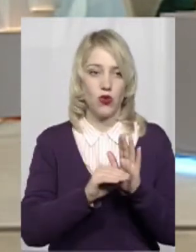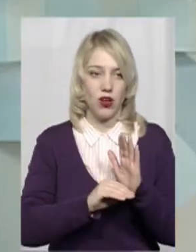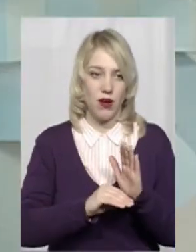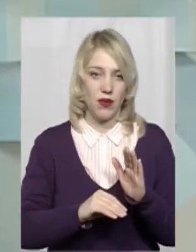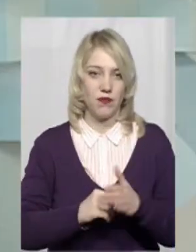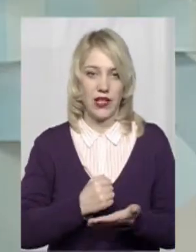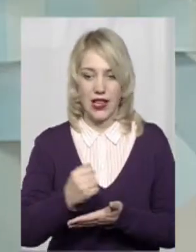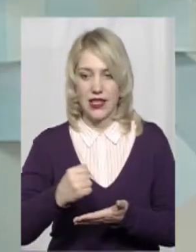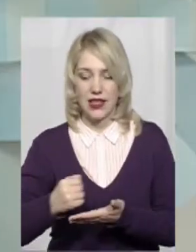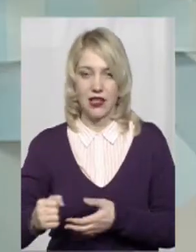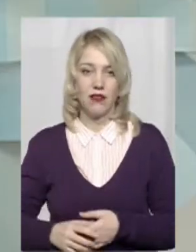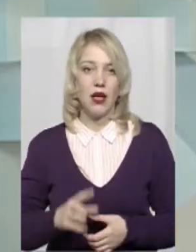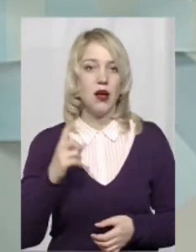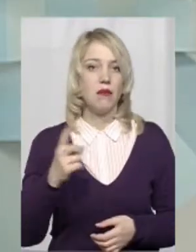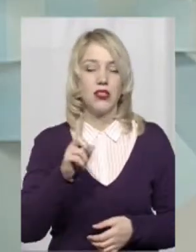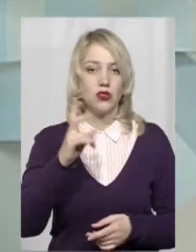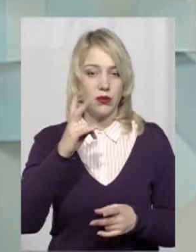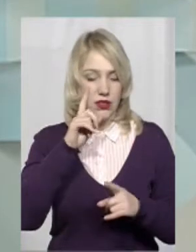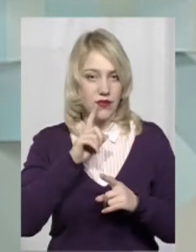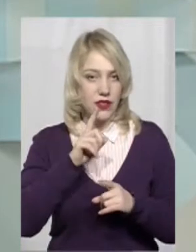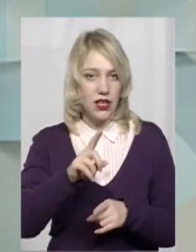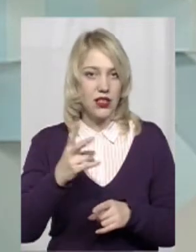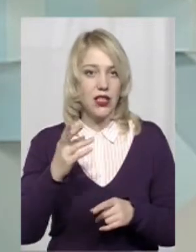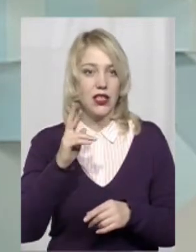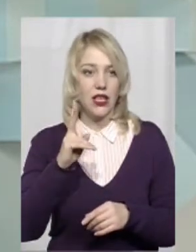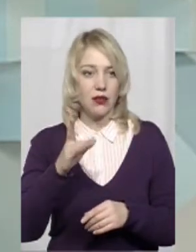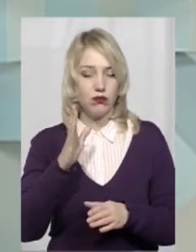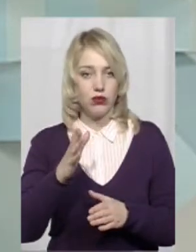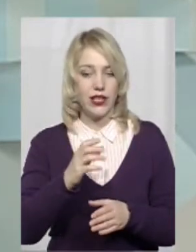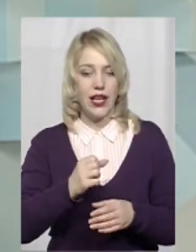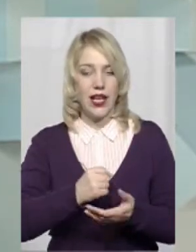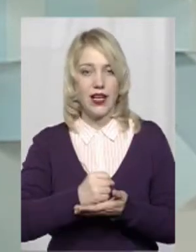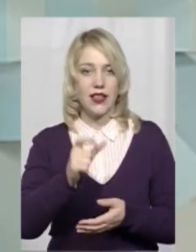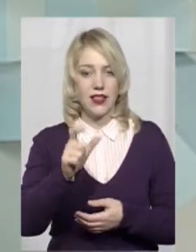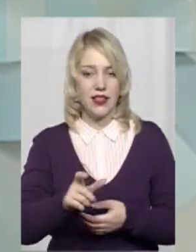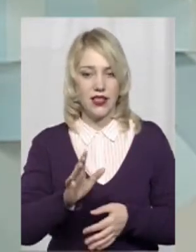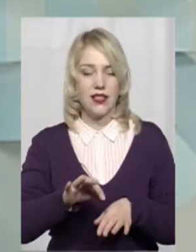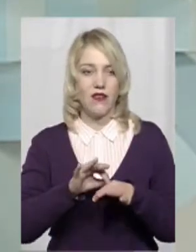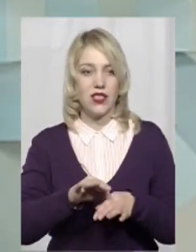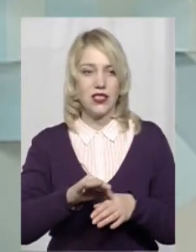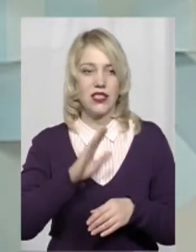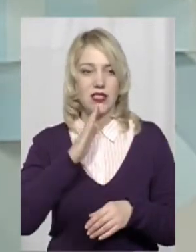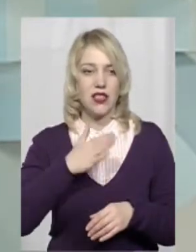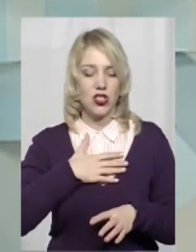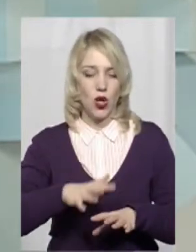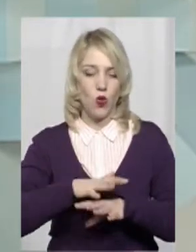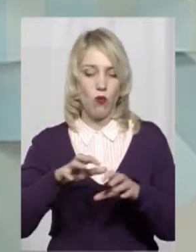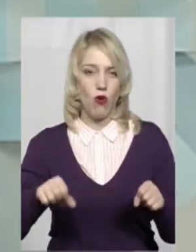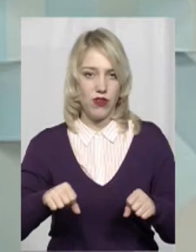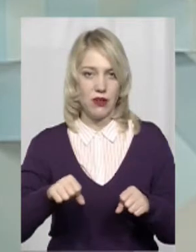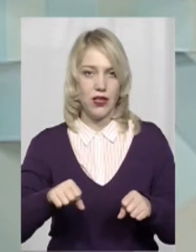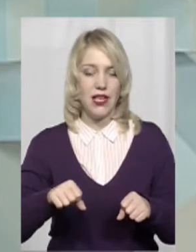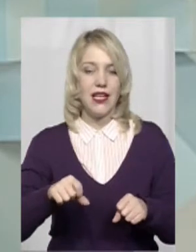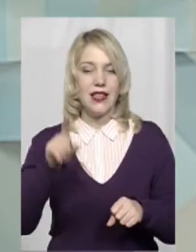кандидатів? Ну, перше, на що потрібно звертати, це як буде кандидат себе вести з нашими окупованими територіями